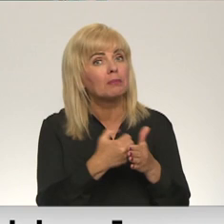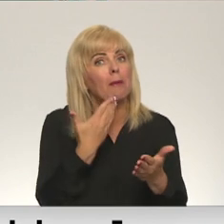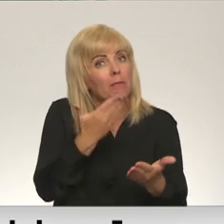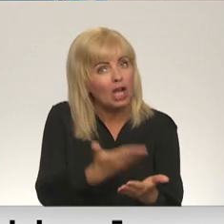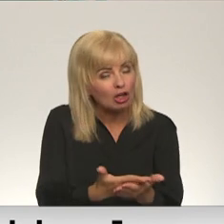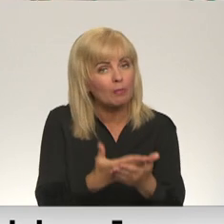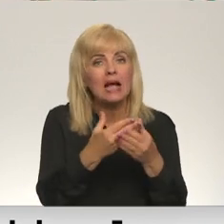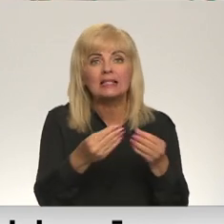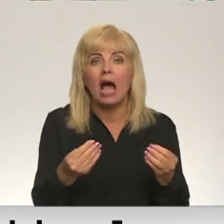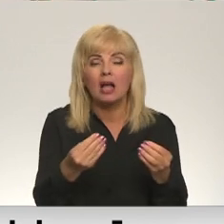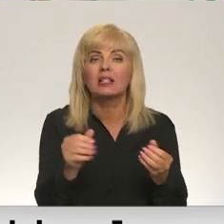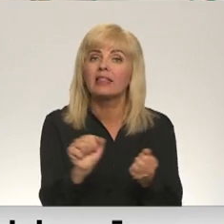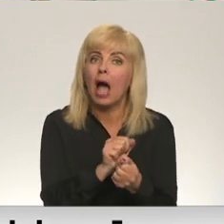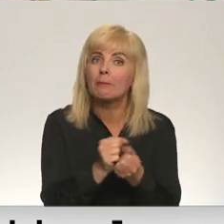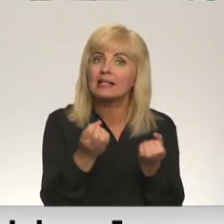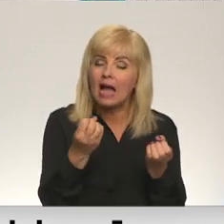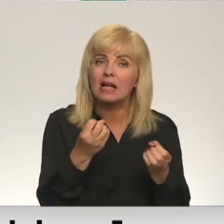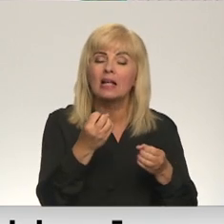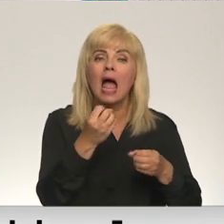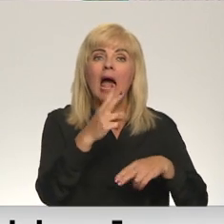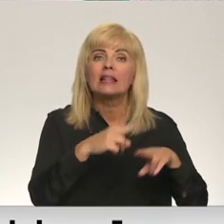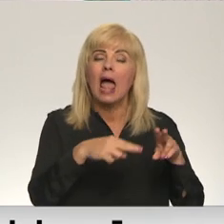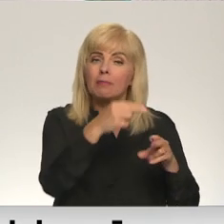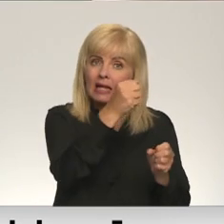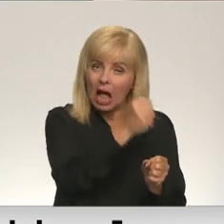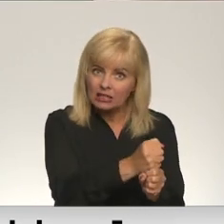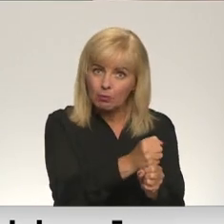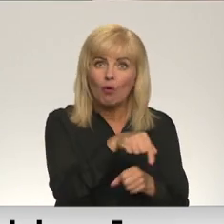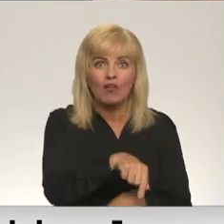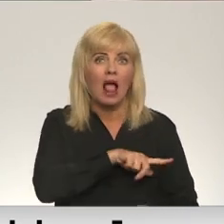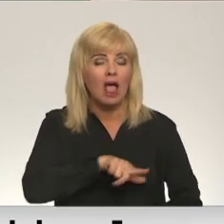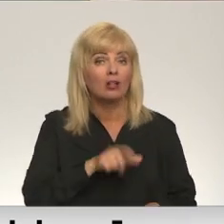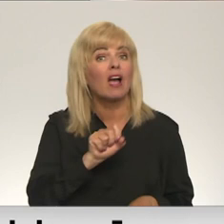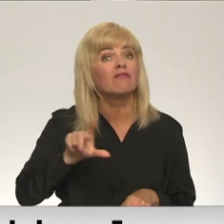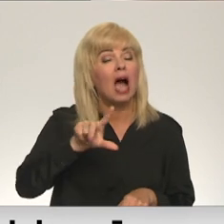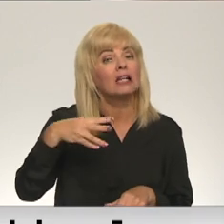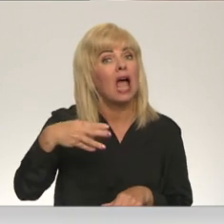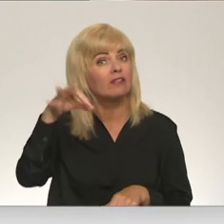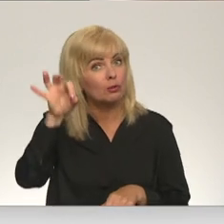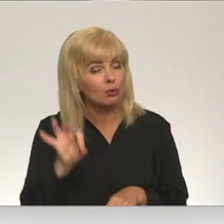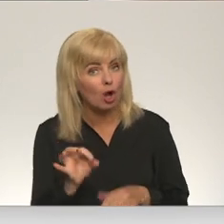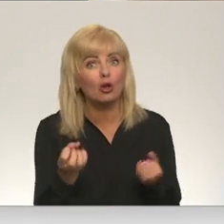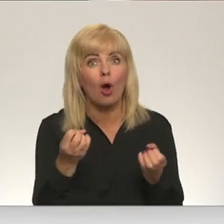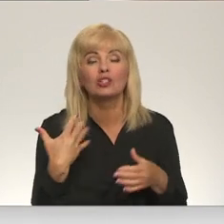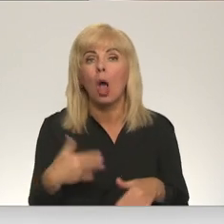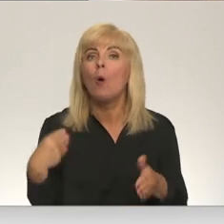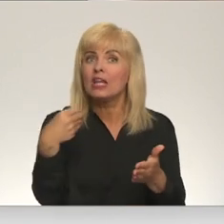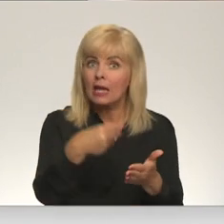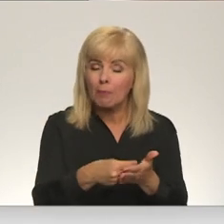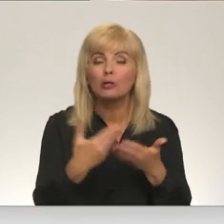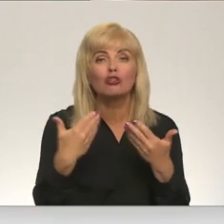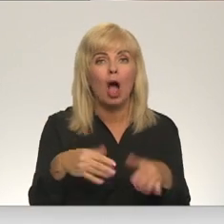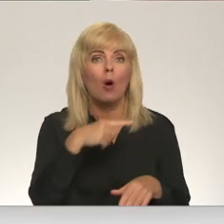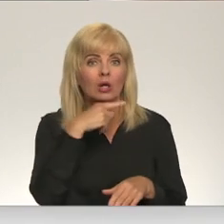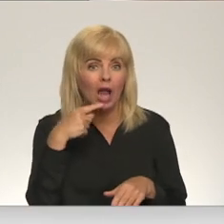paredz sašķidrinātās Dabzgāzes terminālijas būvi Latvijā. Vairāk kā 90% gāzes mēs esam iepirkuši no Krievijas,